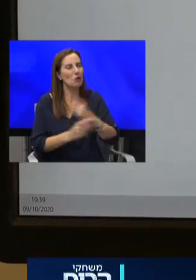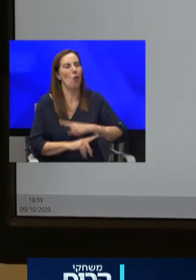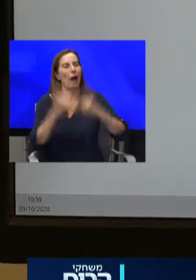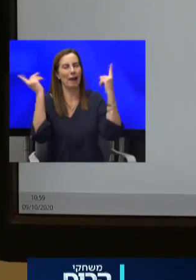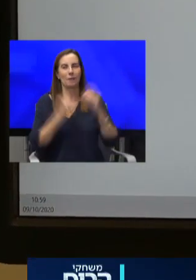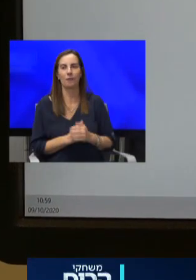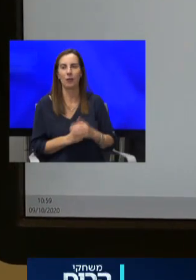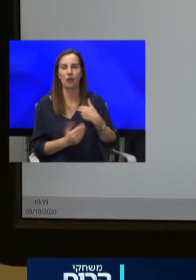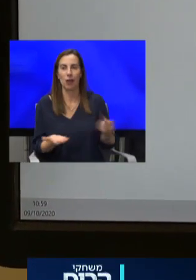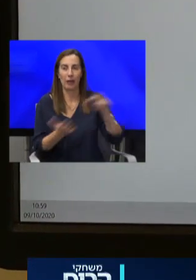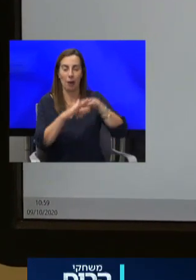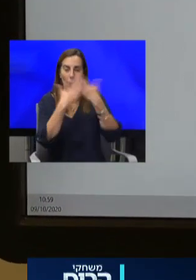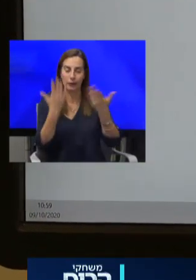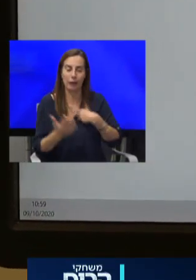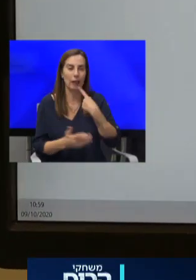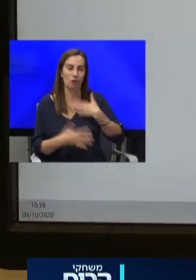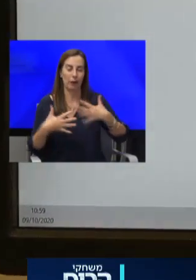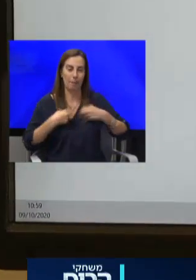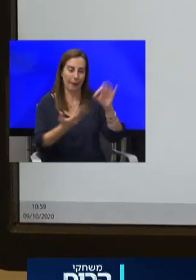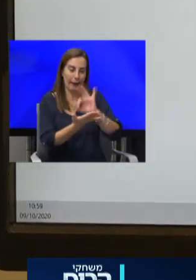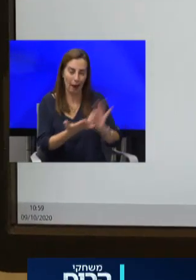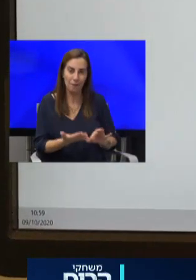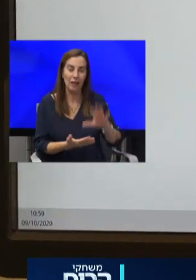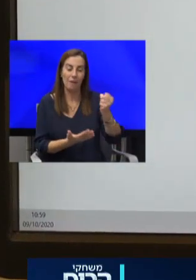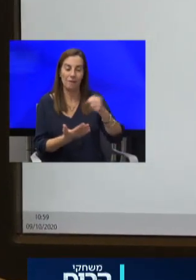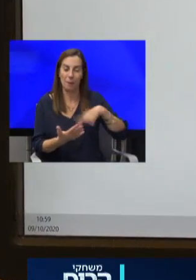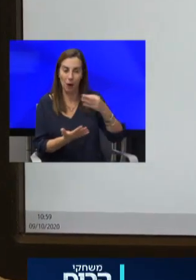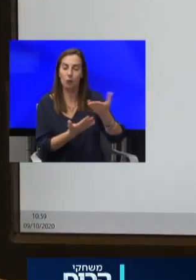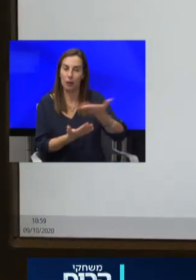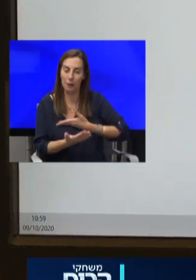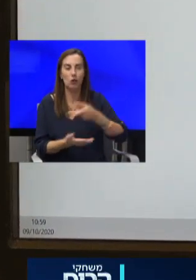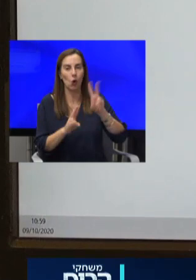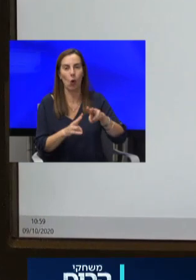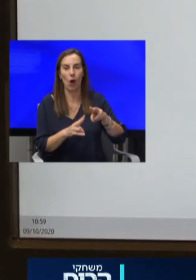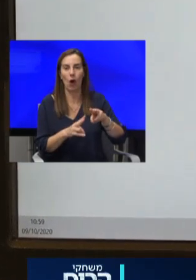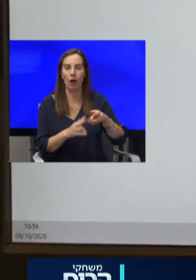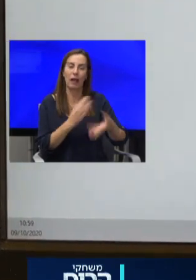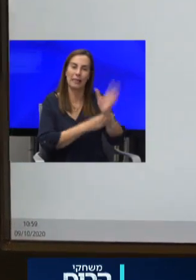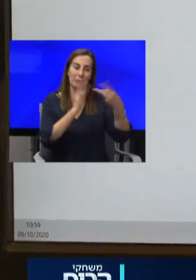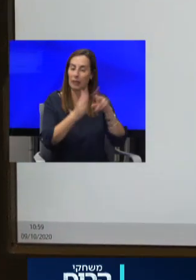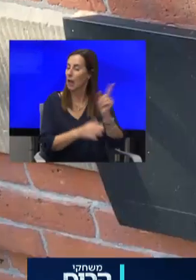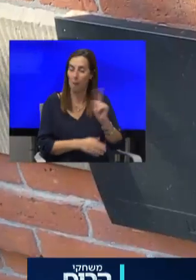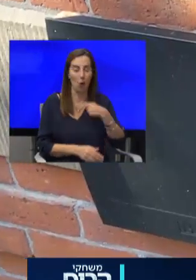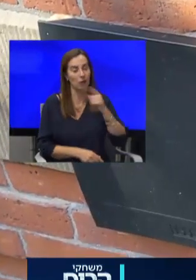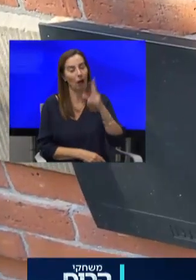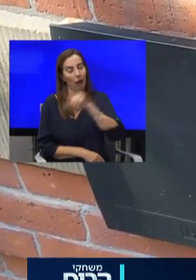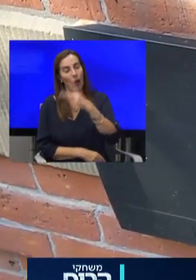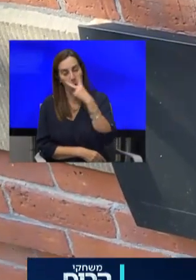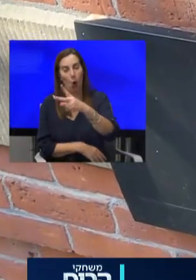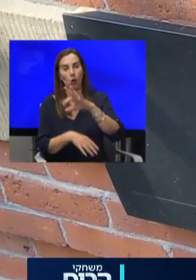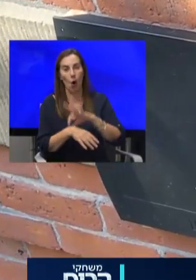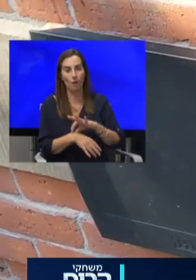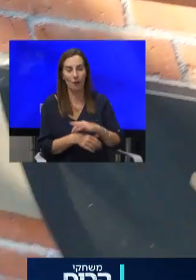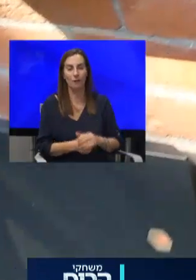צריכה למלא הצהרת בריאות ואם הצהרת בריאות מתקבלת אז אני יכולה לצאת החדר אם לא אז אני צריכה ללכת לראות רופא. היא חיה